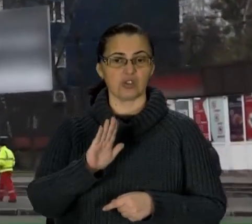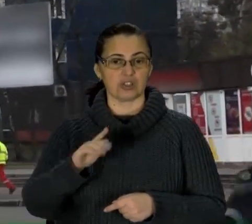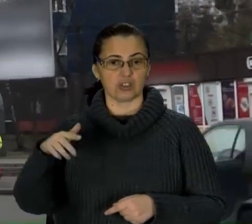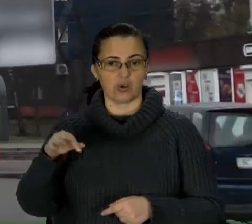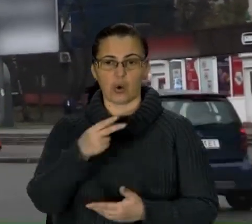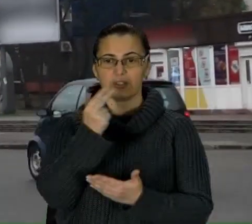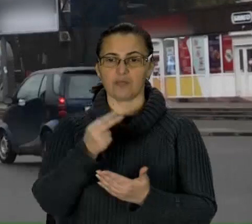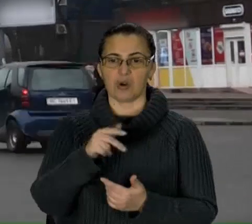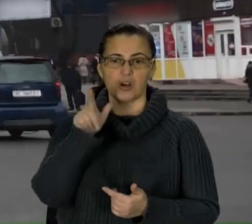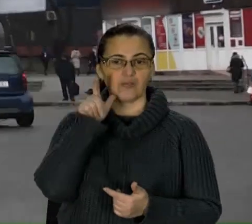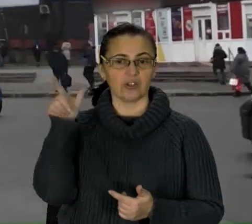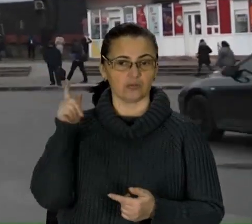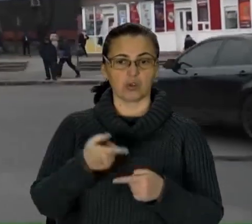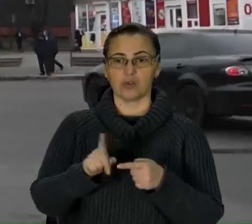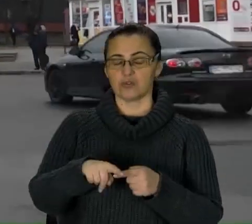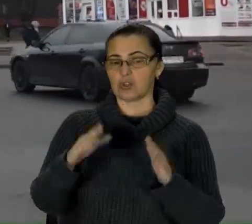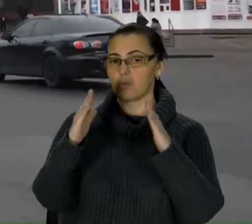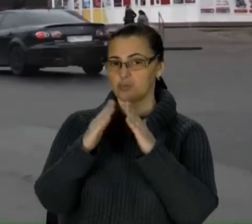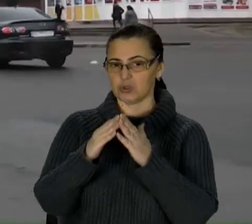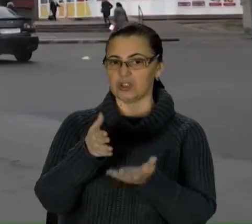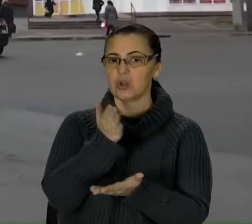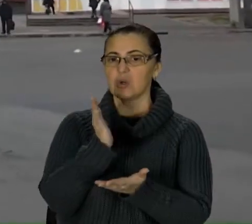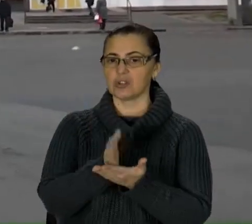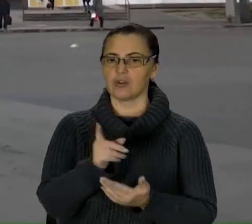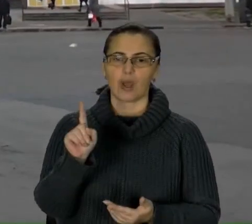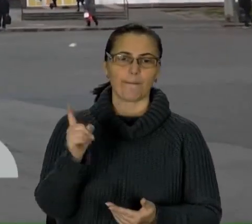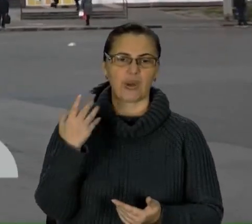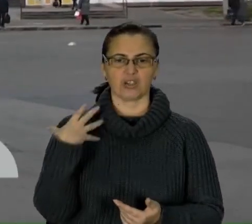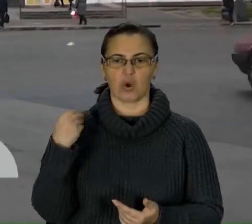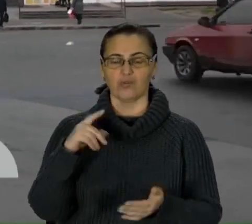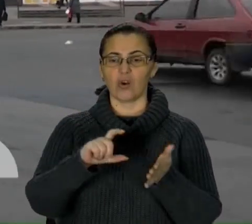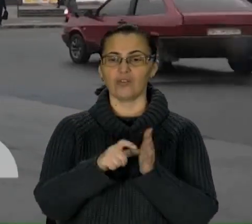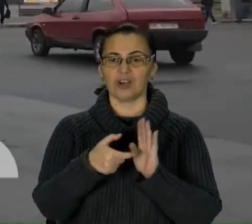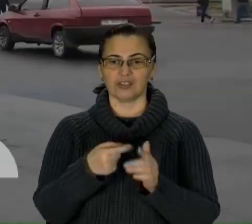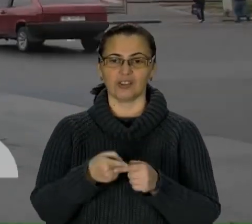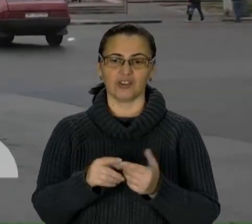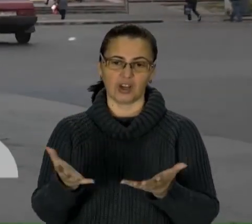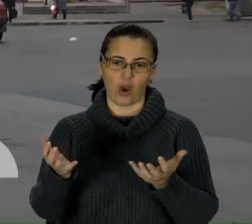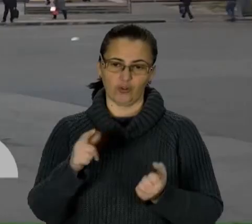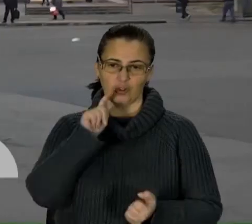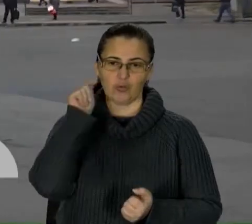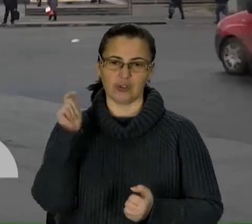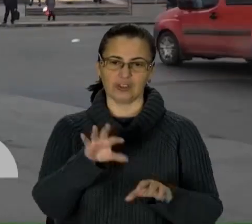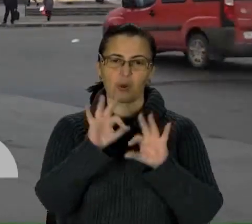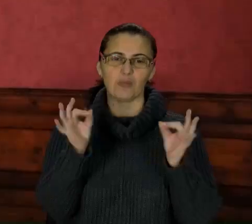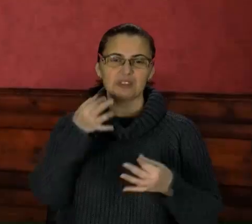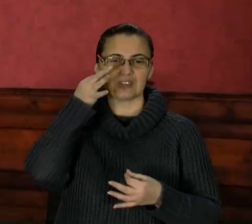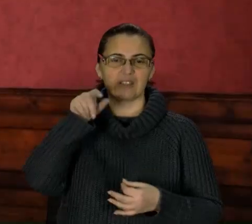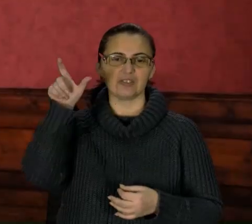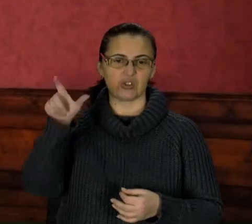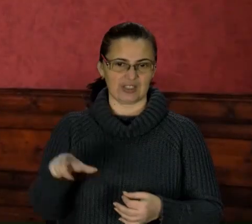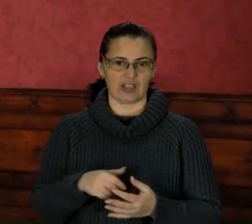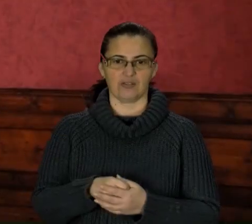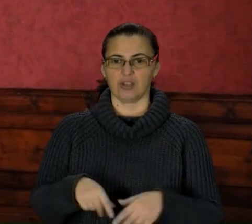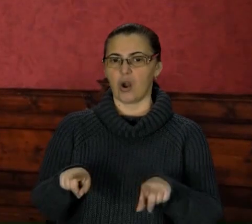роки тому. Саме у цьому будинку розташована перша у Львові квартира, яку отримав український мистецтвознавець. Не